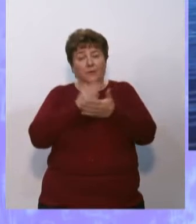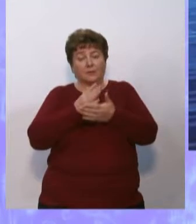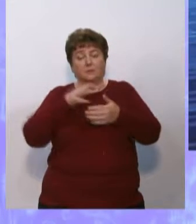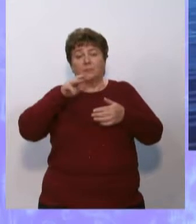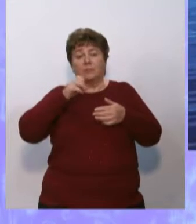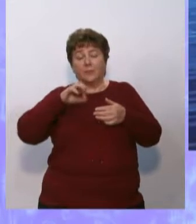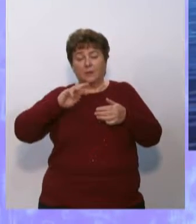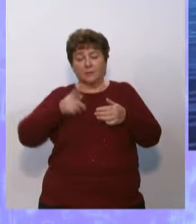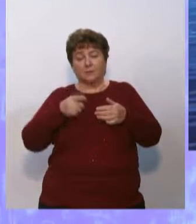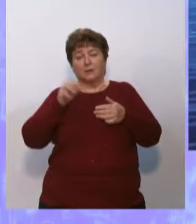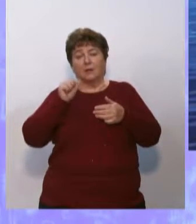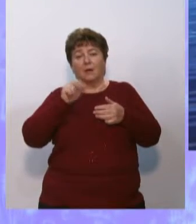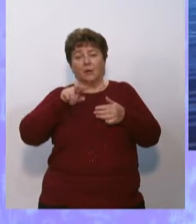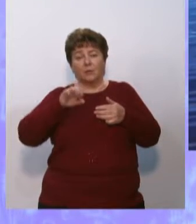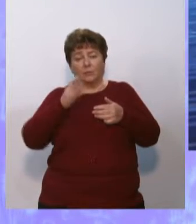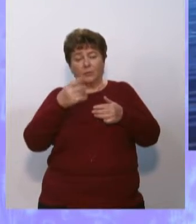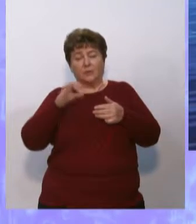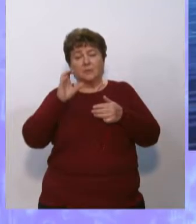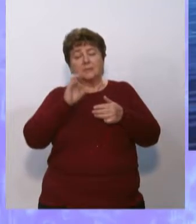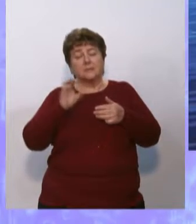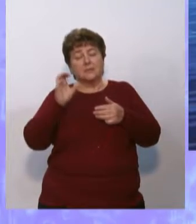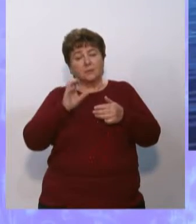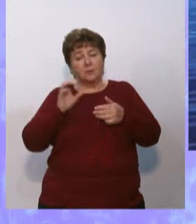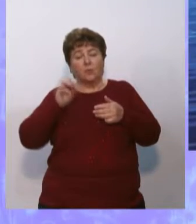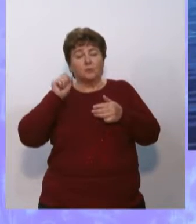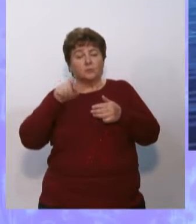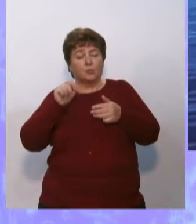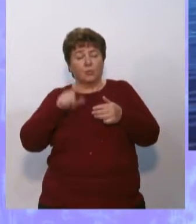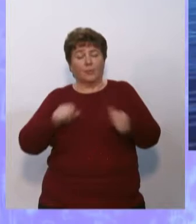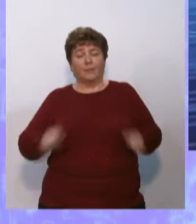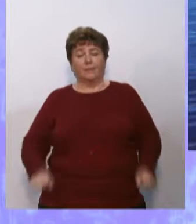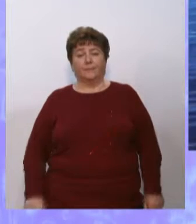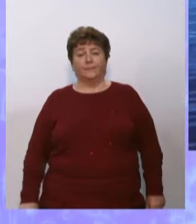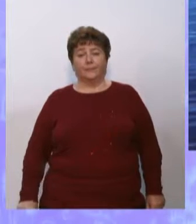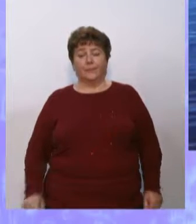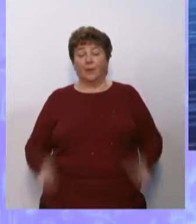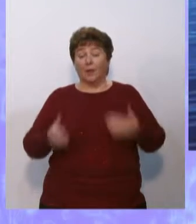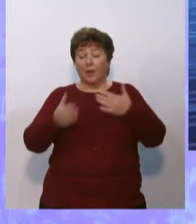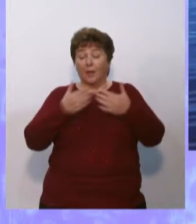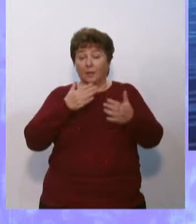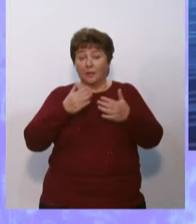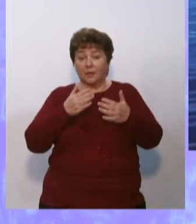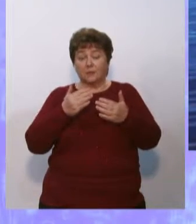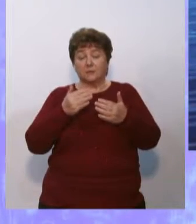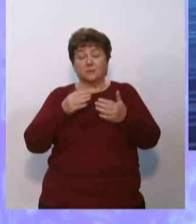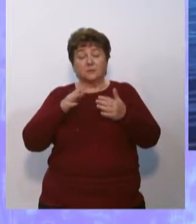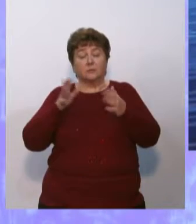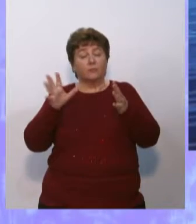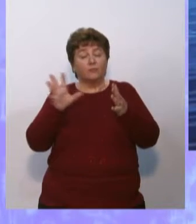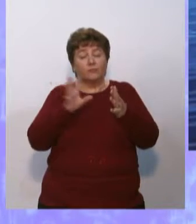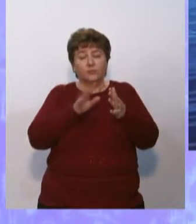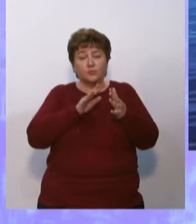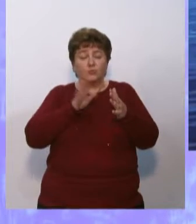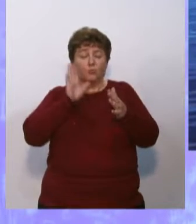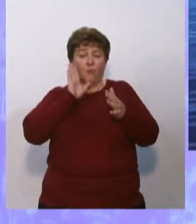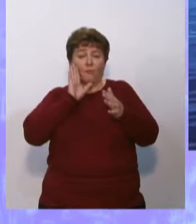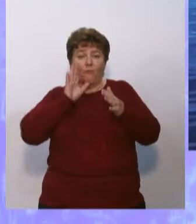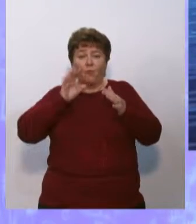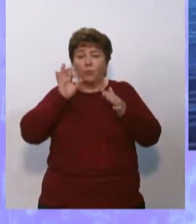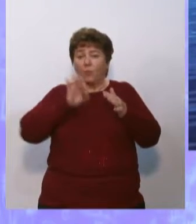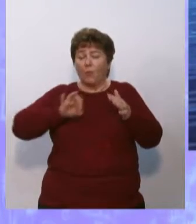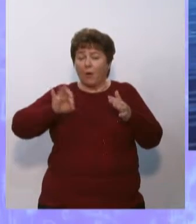медь, алюминий, серебро, золото. Но если выпарить всю воду в океане,